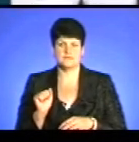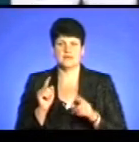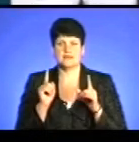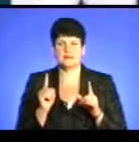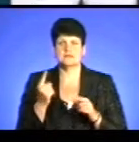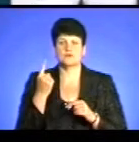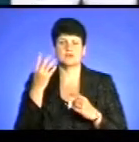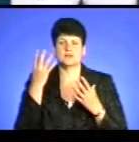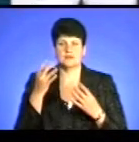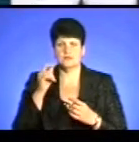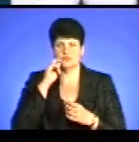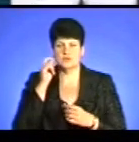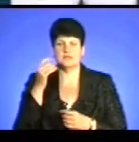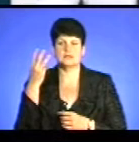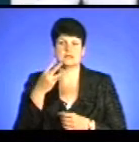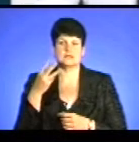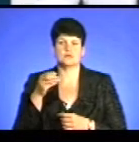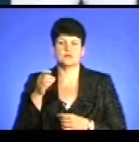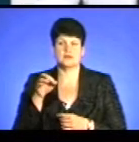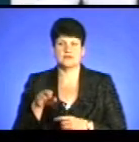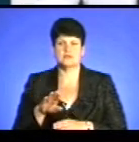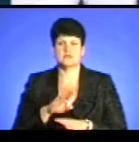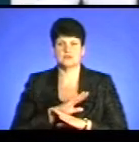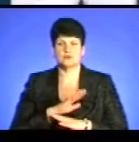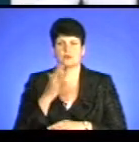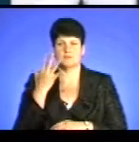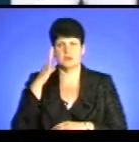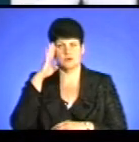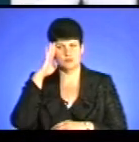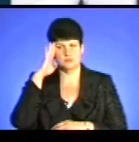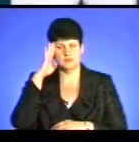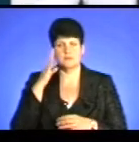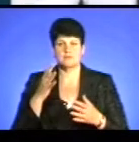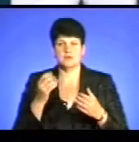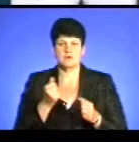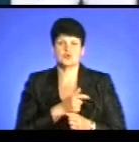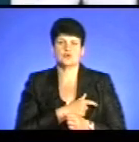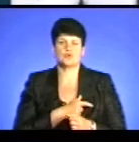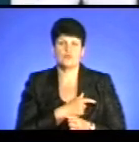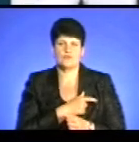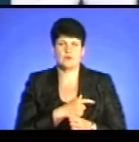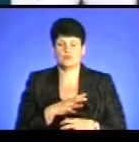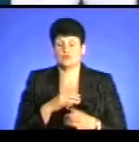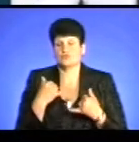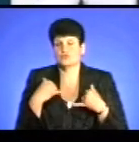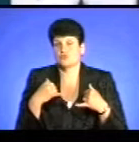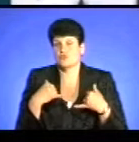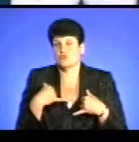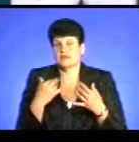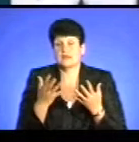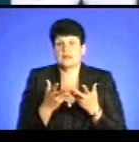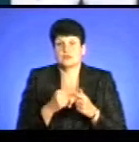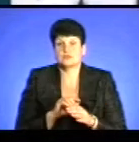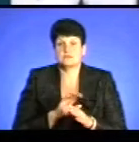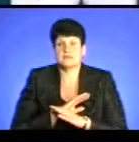один день в Україні 30 травня загинуло 5 хлопців. Приймаючи чергування, був шокований кількістю смертей наших